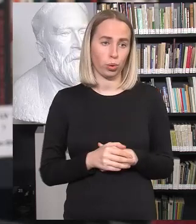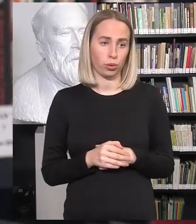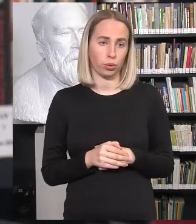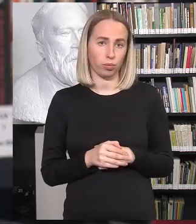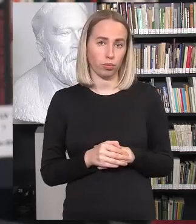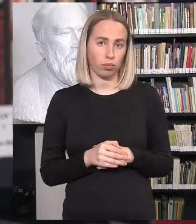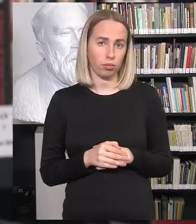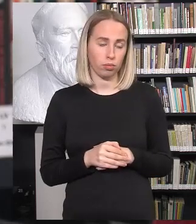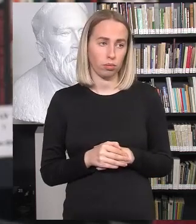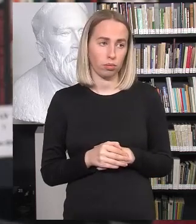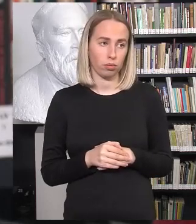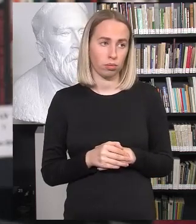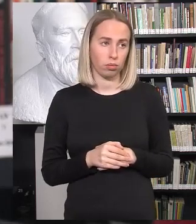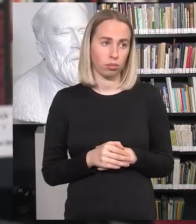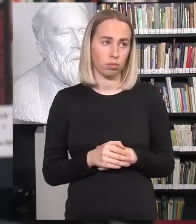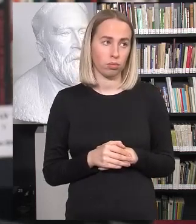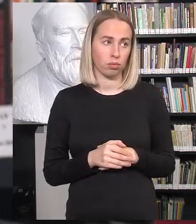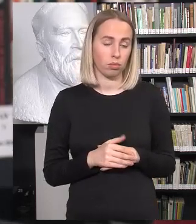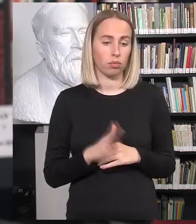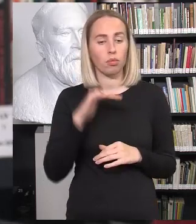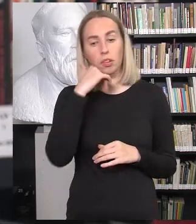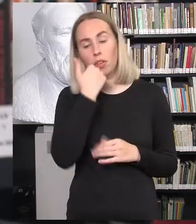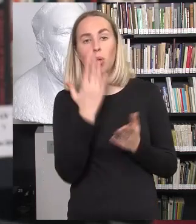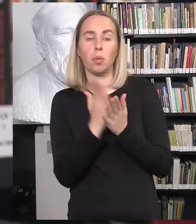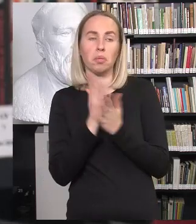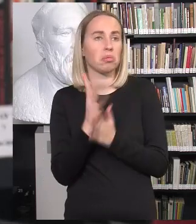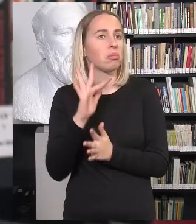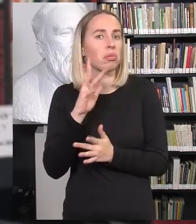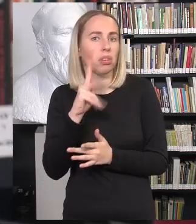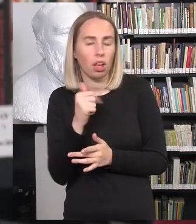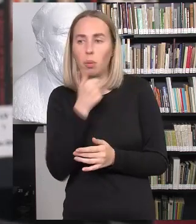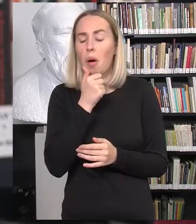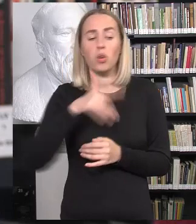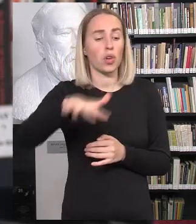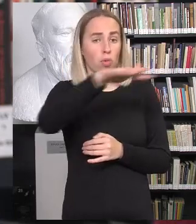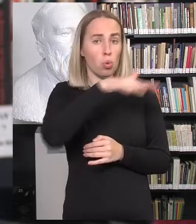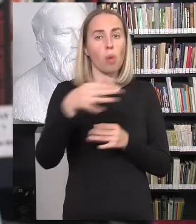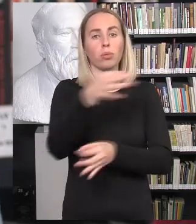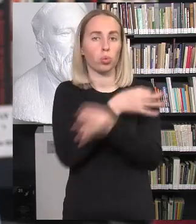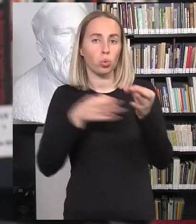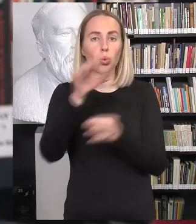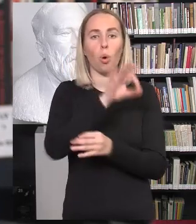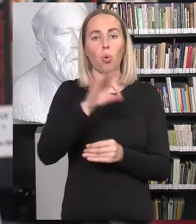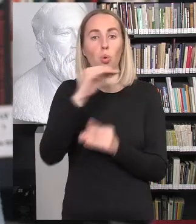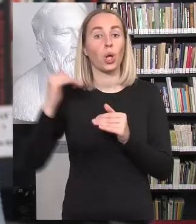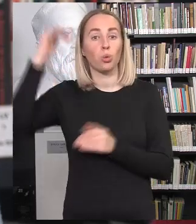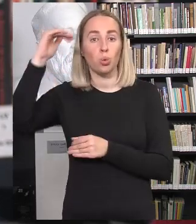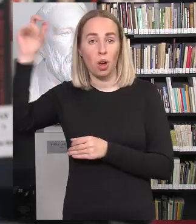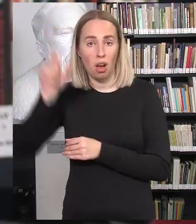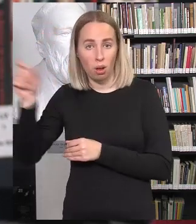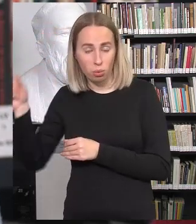na, paskui mes prieinam prie tokių labai keistų dalykų, net visuomenė, diskutuant apie suaugusius, ar gali būti